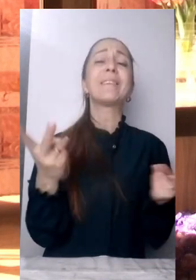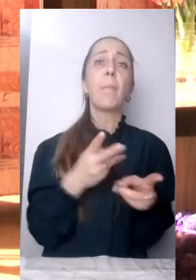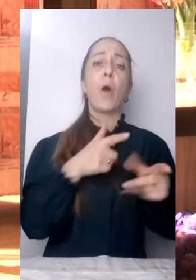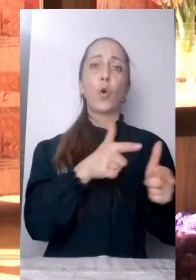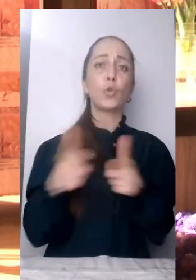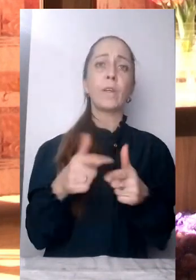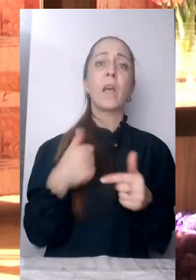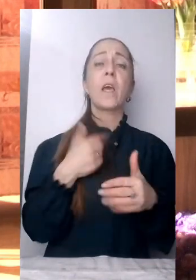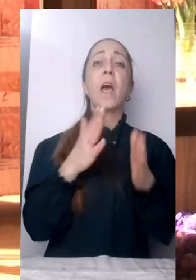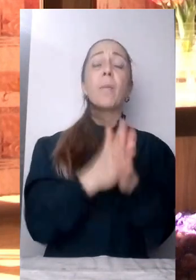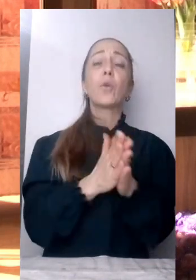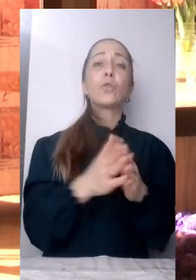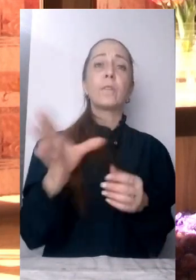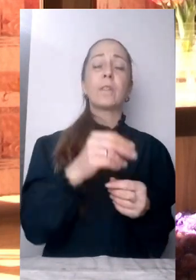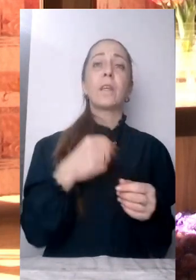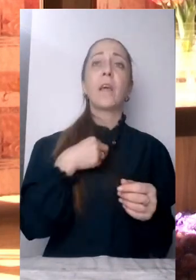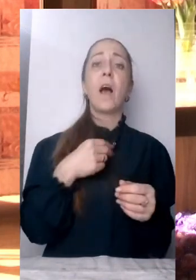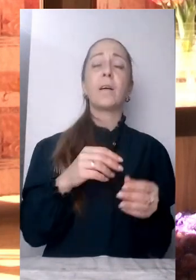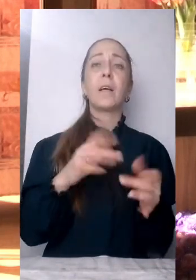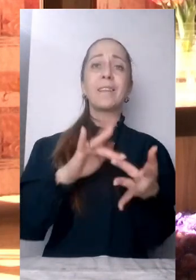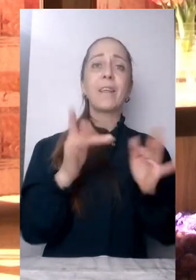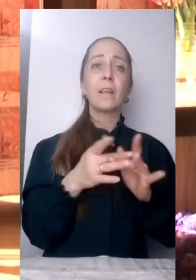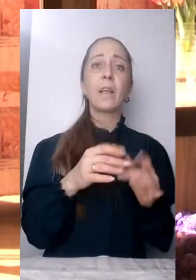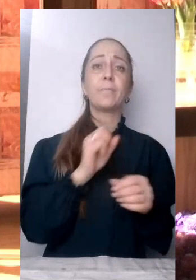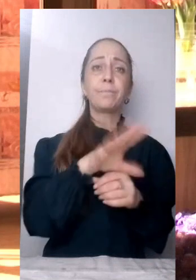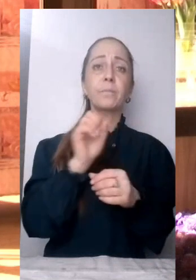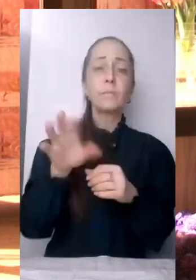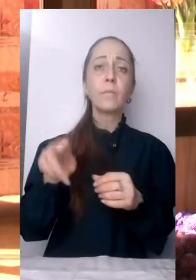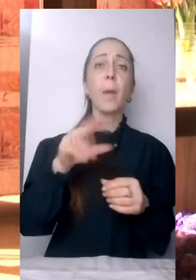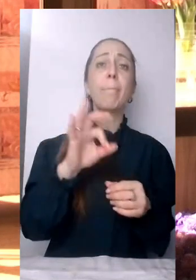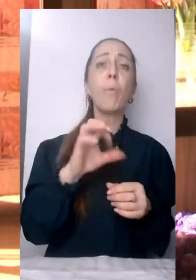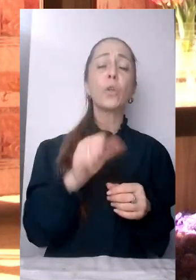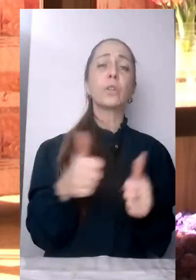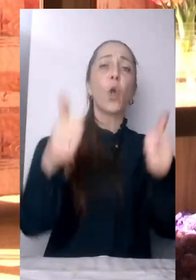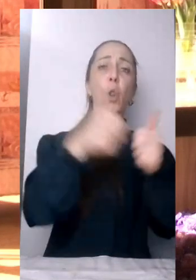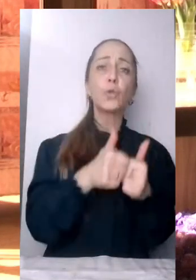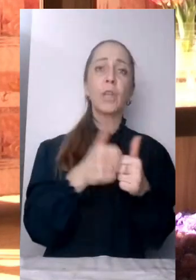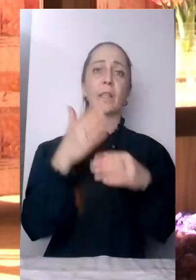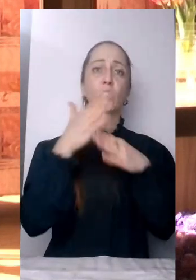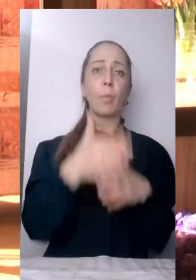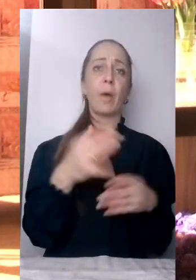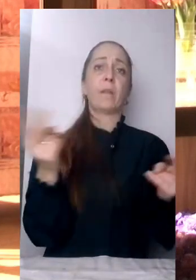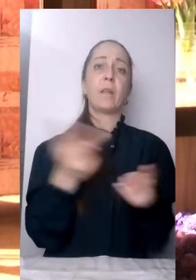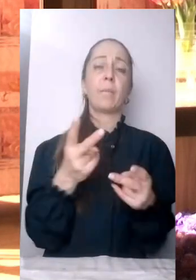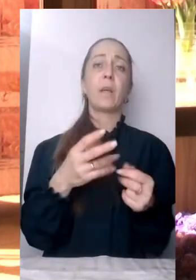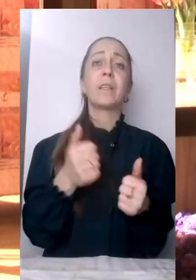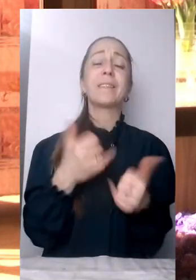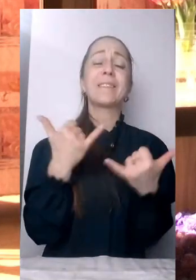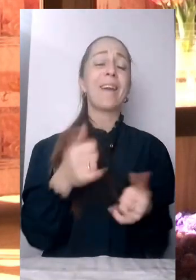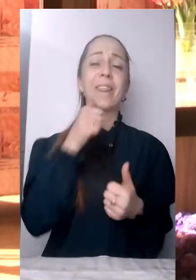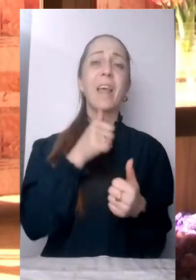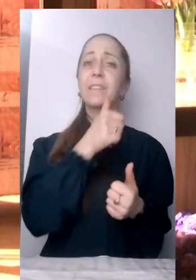пости на фейсбуці, дуже-дуже прошу людей долучатися, тому що зараз вже не секрет, що є проблема з